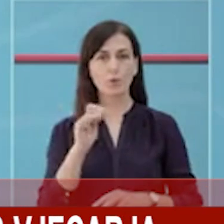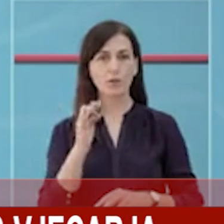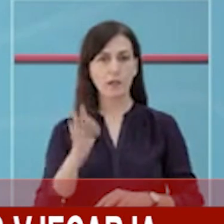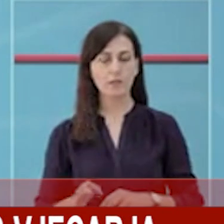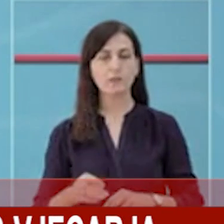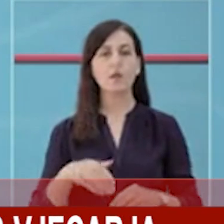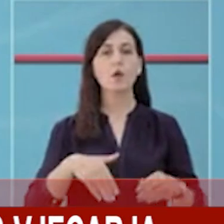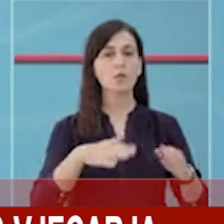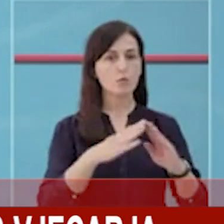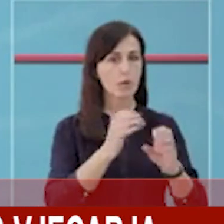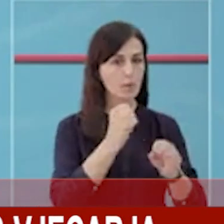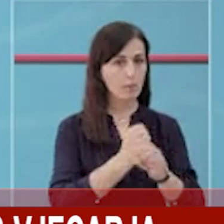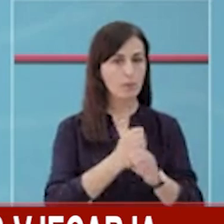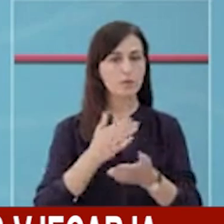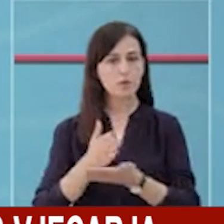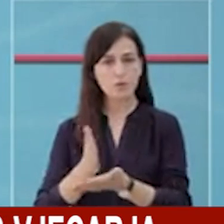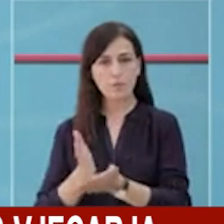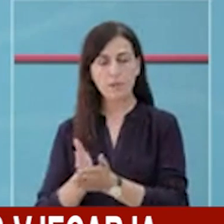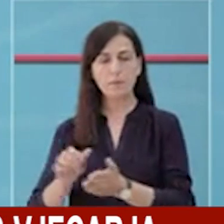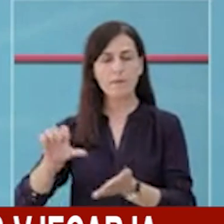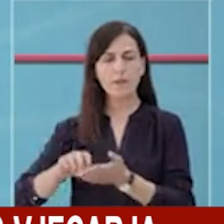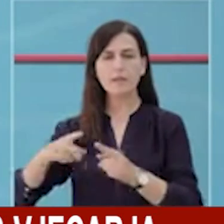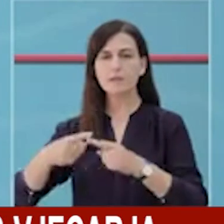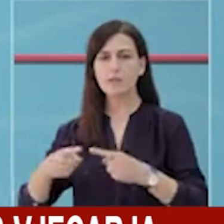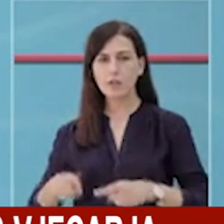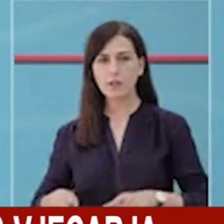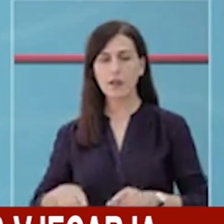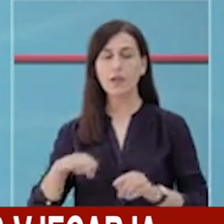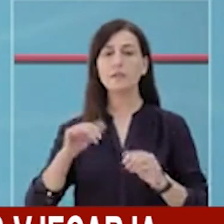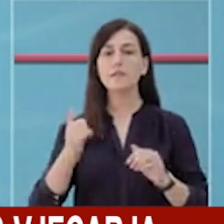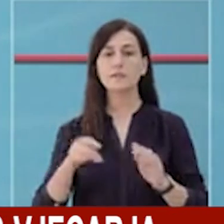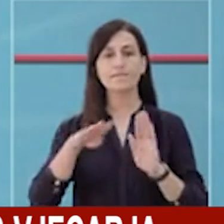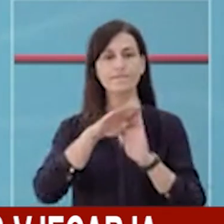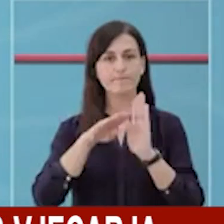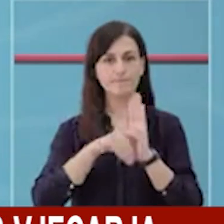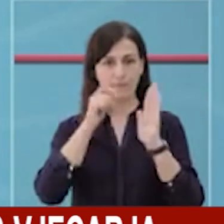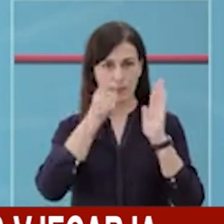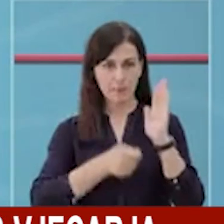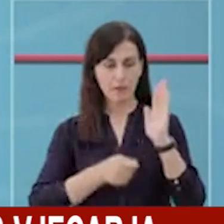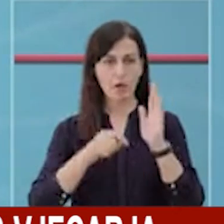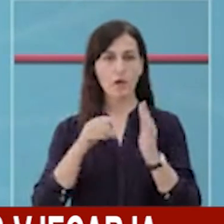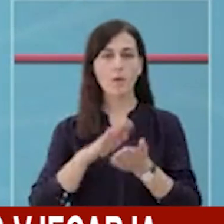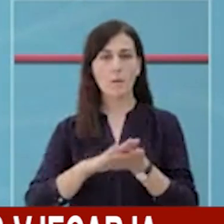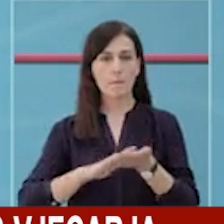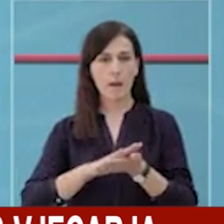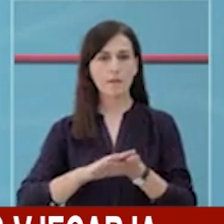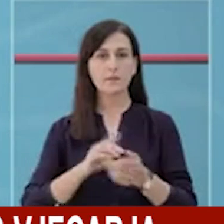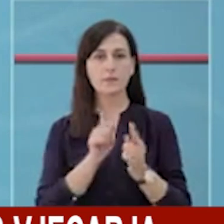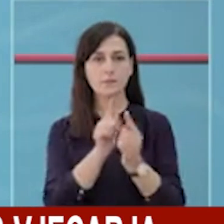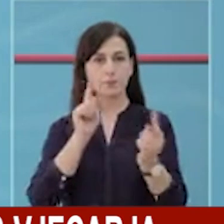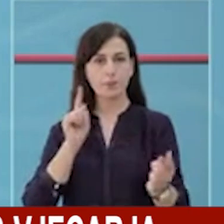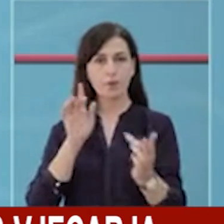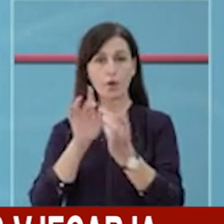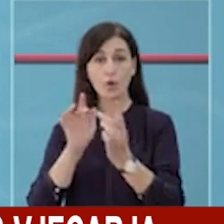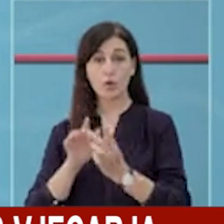ambientet e punës, apo në ambientet e shërbimeve, për të respektuar masat e higienës, distancën fizike, shmangjen e